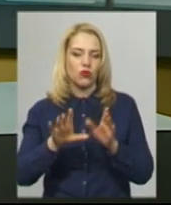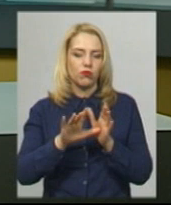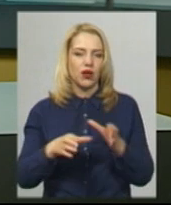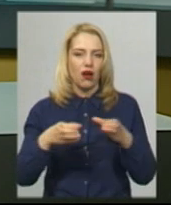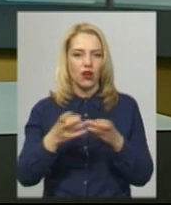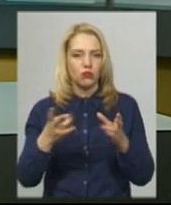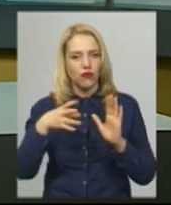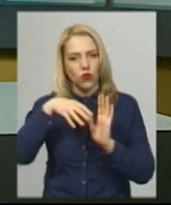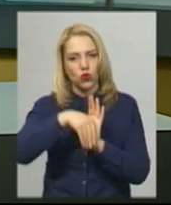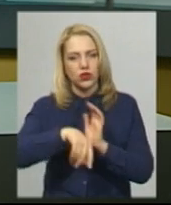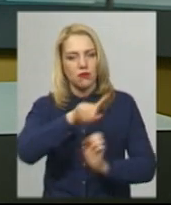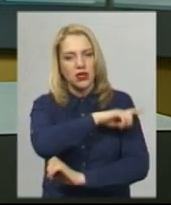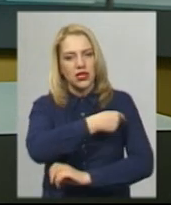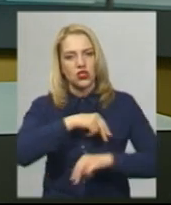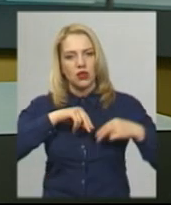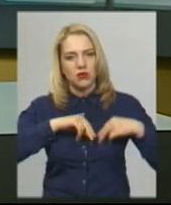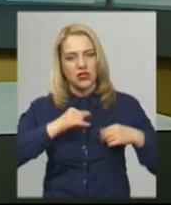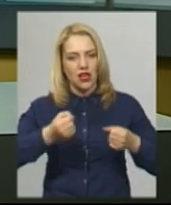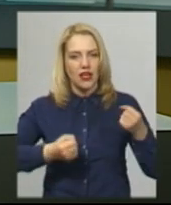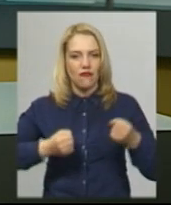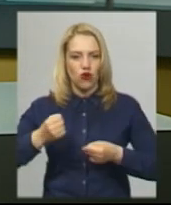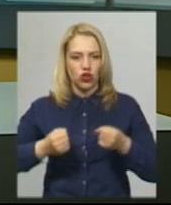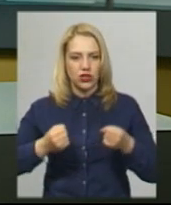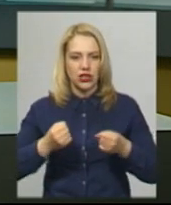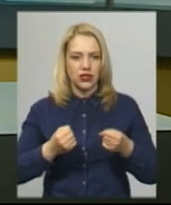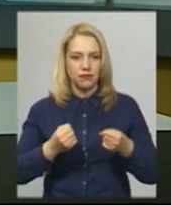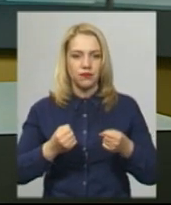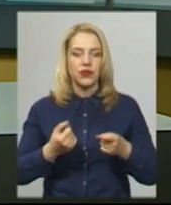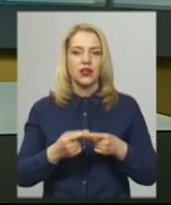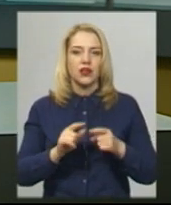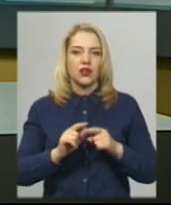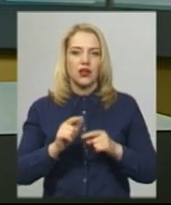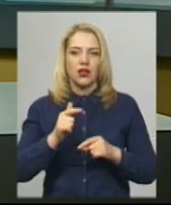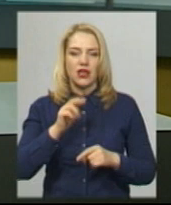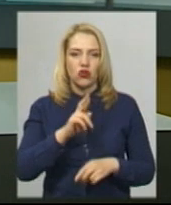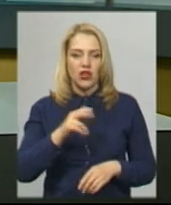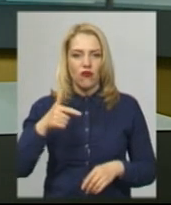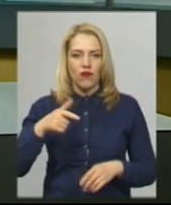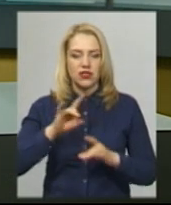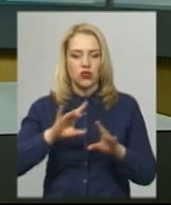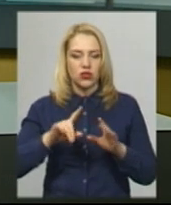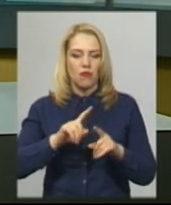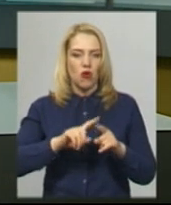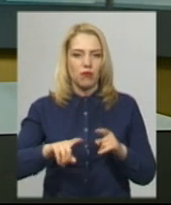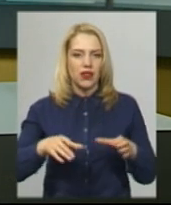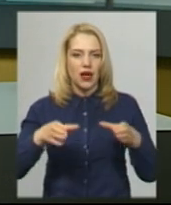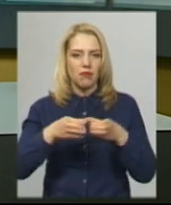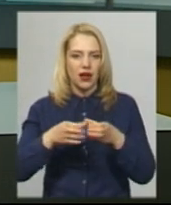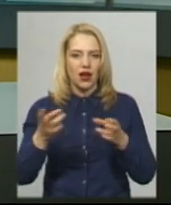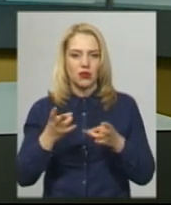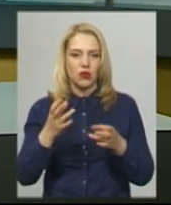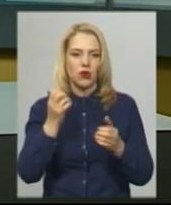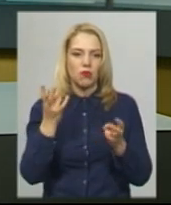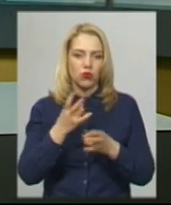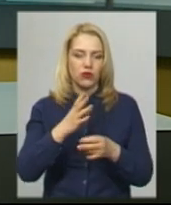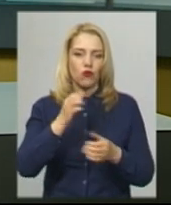входити медичний працівник та водій автомобіля медичної служби. Ярослав Главацький каже, мобільна бригада має бути у кожному районному